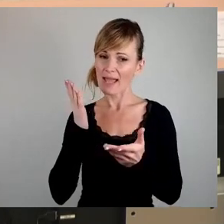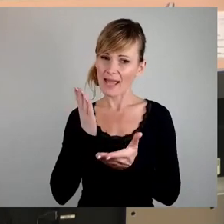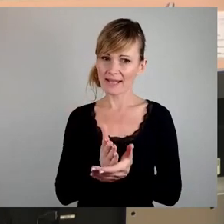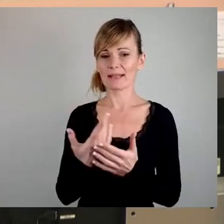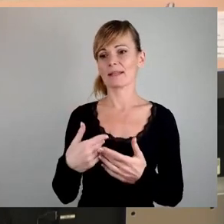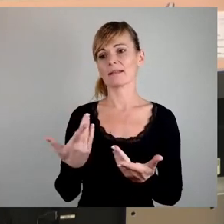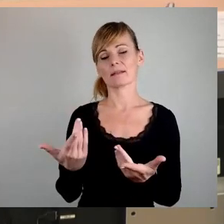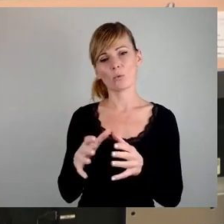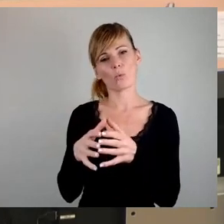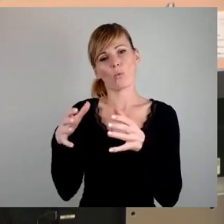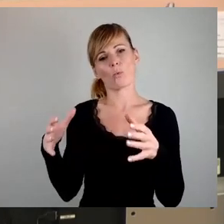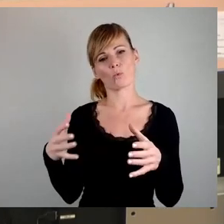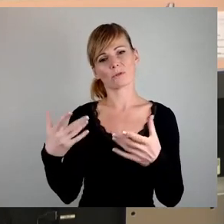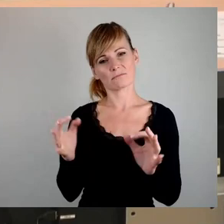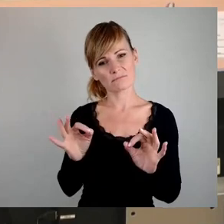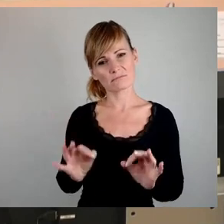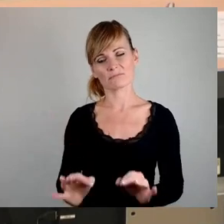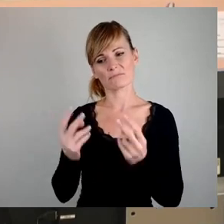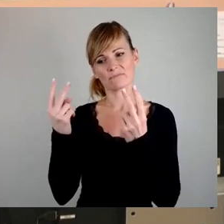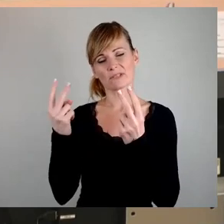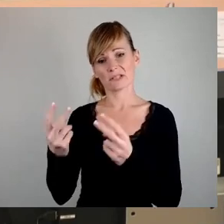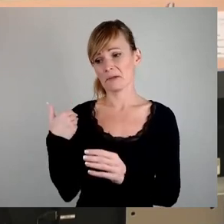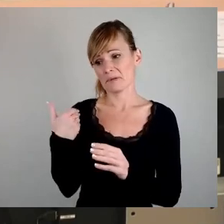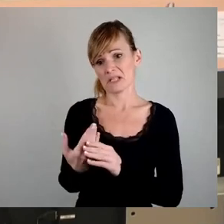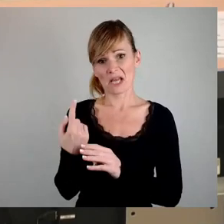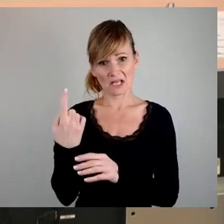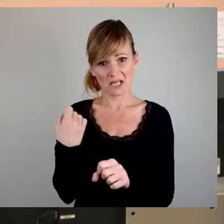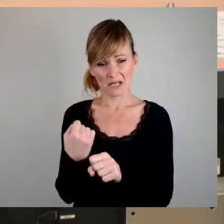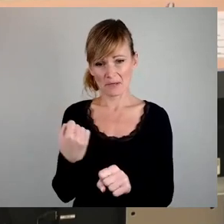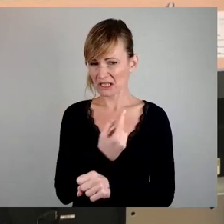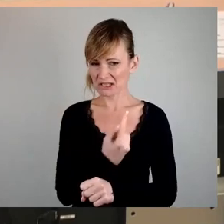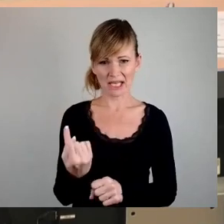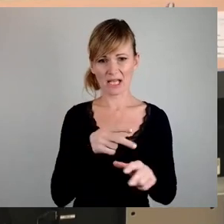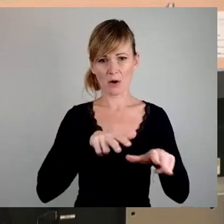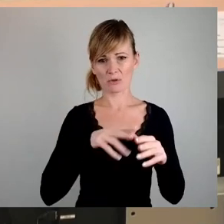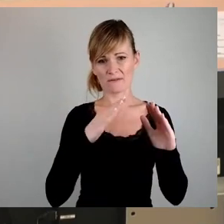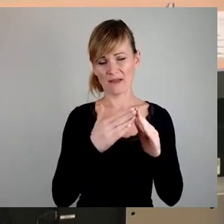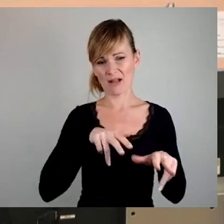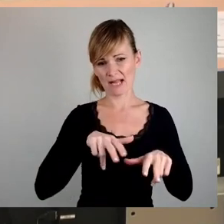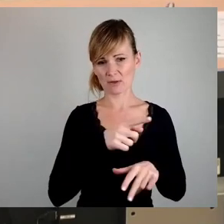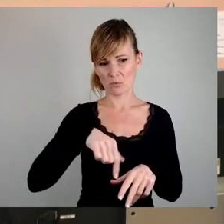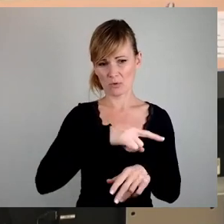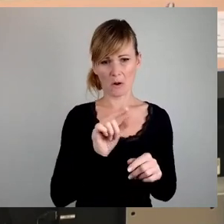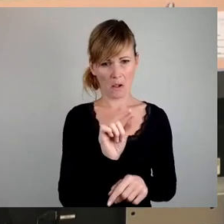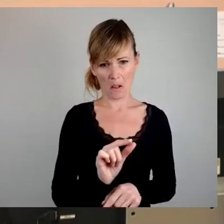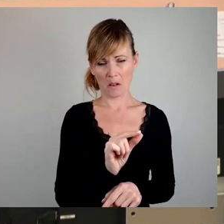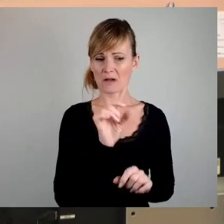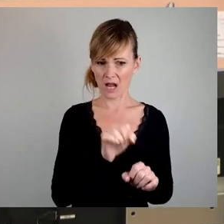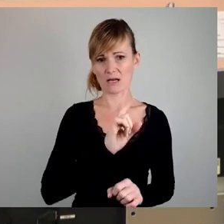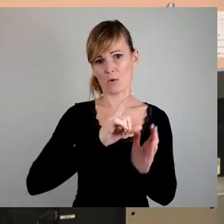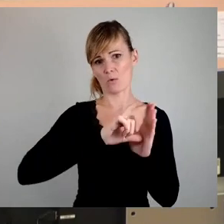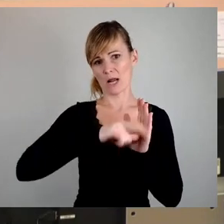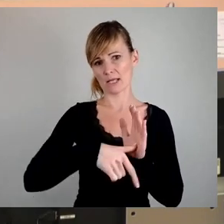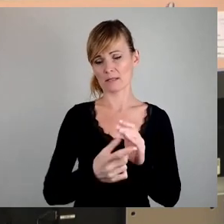bisher gemacht hat, das hätte jede kleine Hausverwaltung, abgesehen von der Bauplanung, ebenfalls leisten können. Mit den ebenfalls